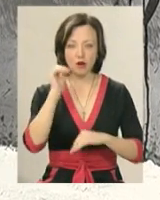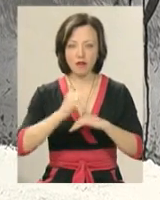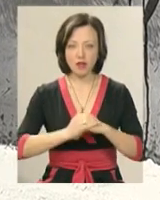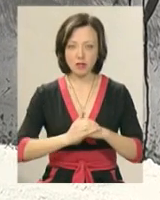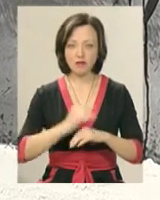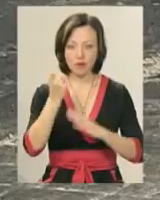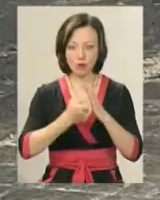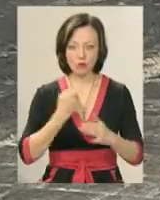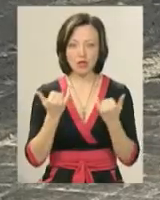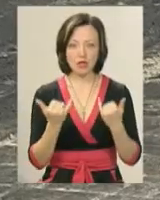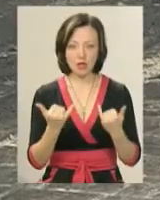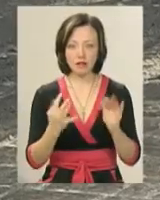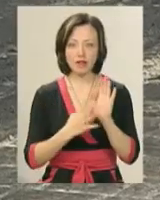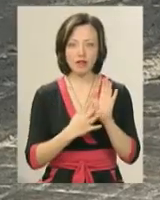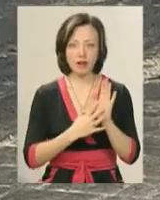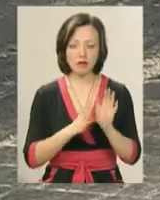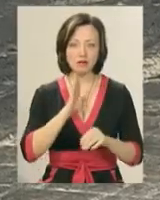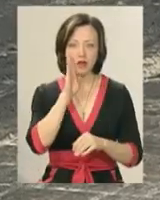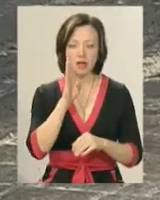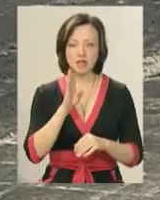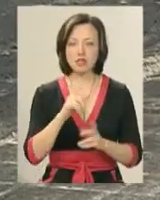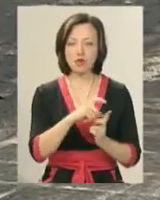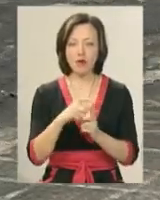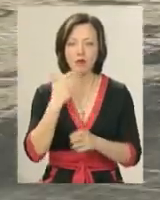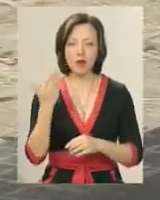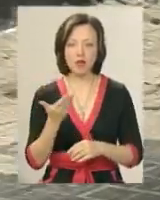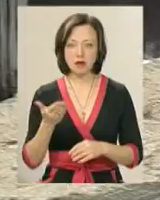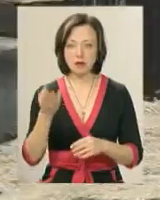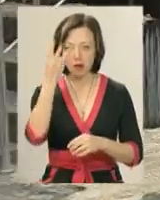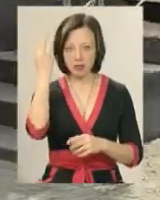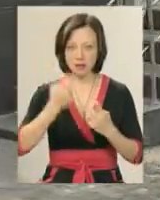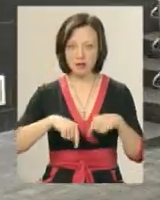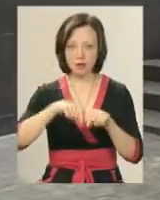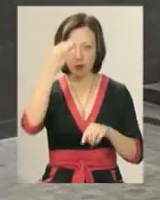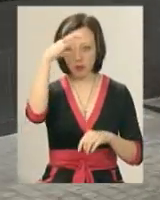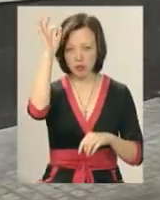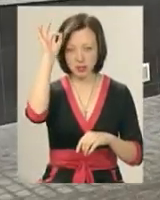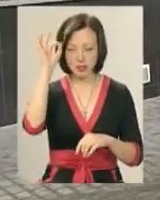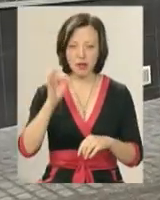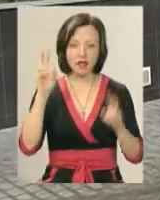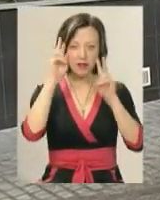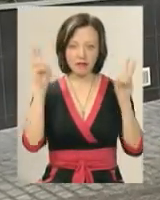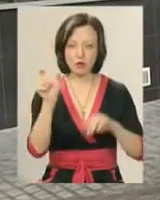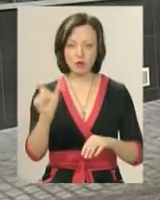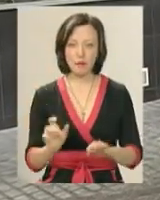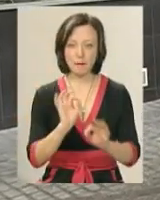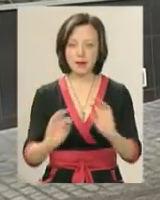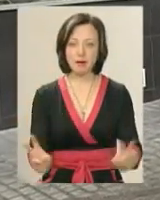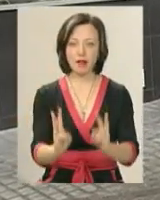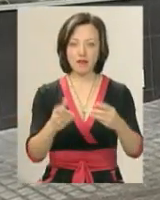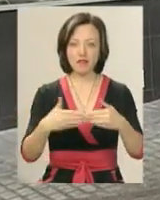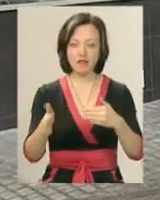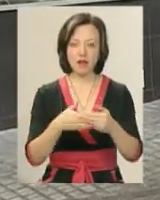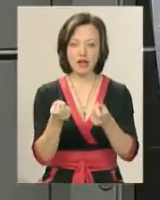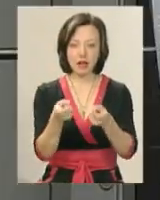ввечері, стало відомо нині о дев'ятій. За словами речниці Хмельницького відділу поліції Світлани Свідерської, невідомий підпалив двері установи,